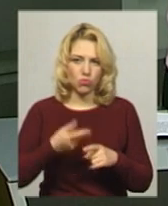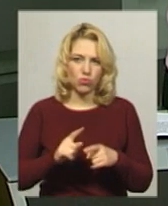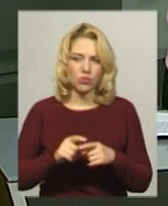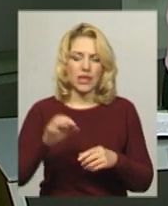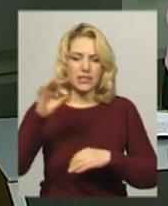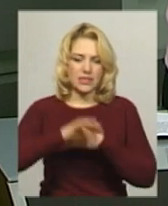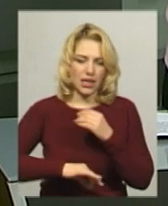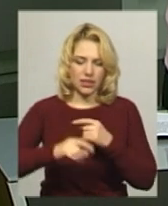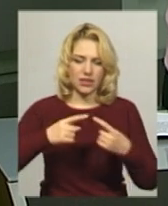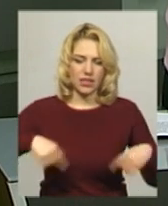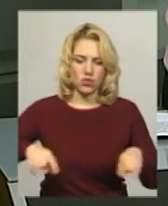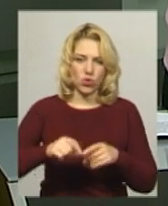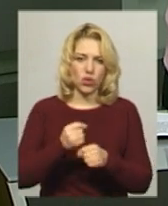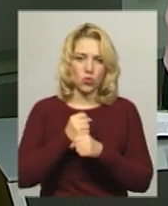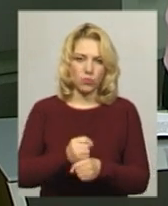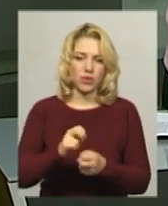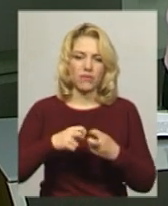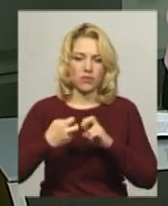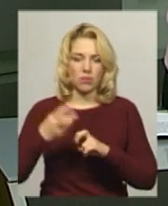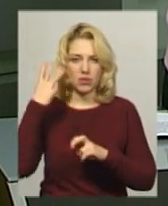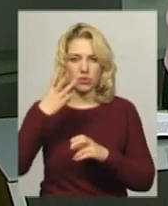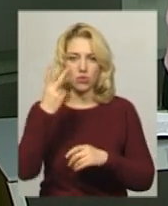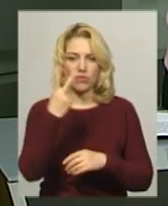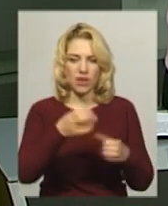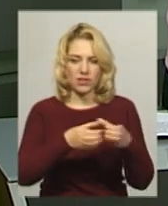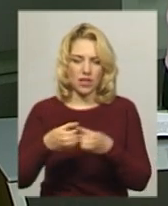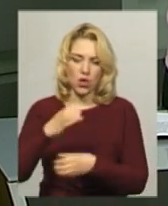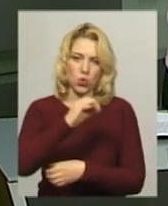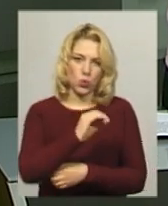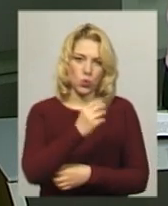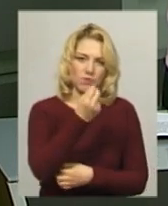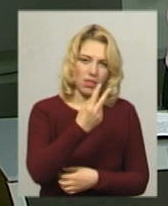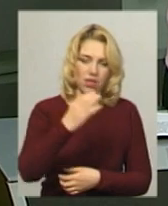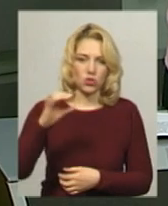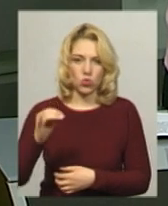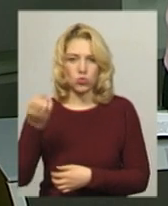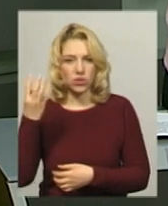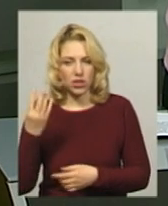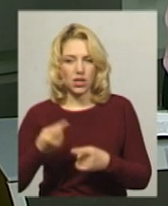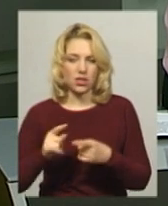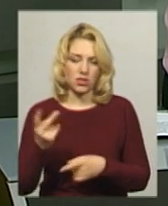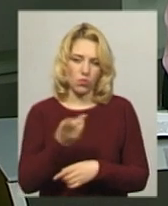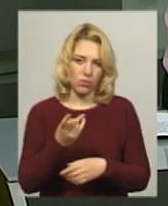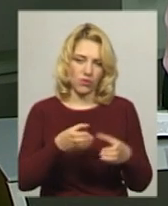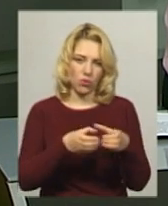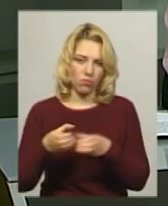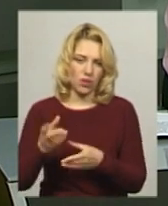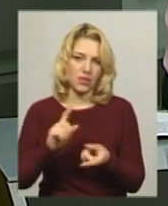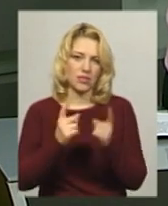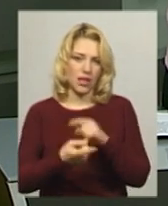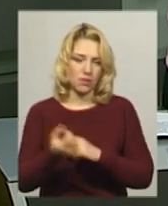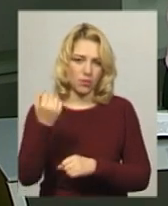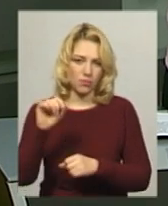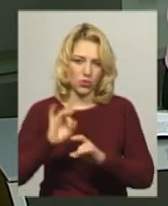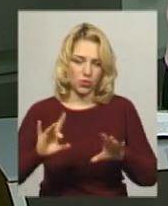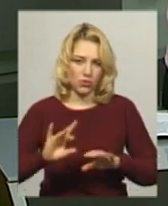кубок Івано-Франківська. Хмельничани виступали двома складами – Ю-12 та Ю-14. І обидві команди стали переможцями, повідомляє тренер